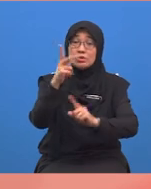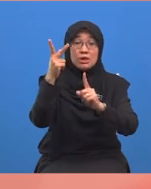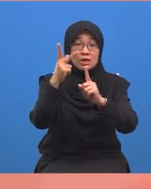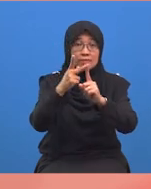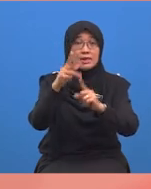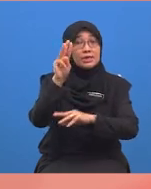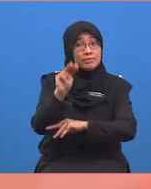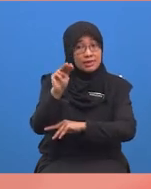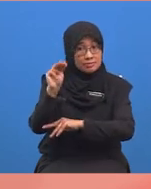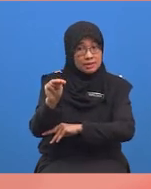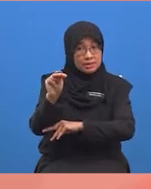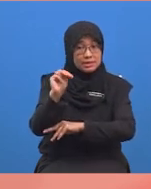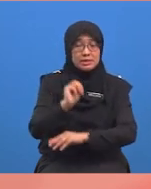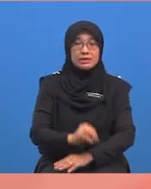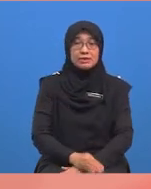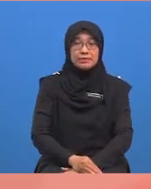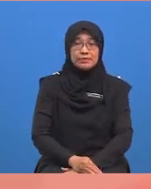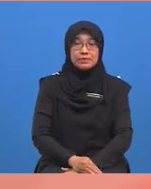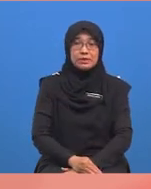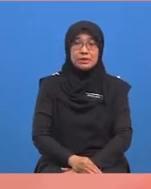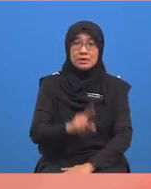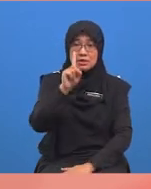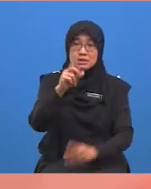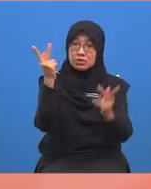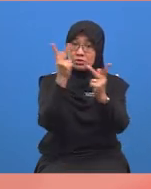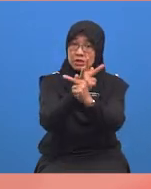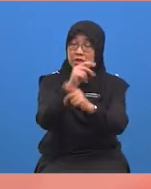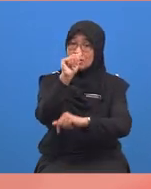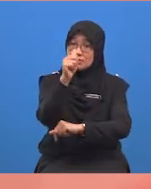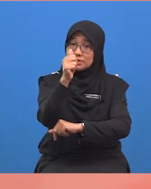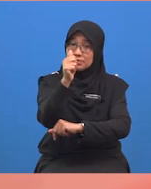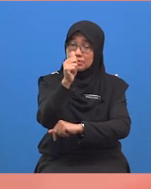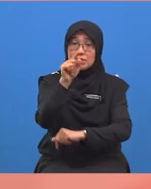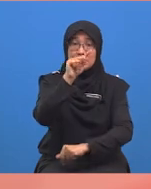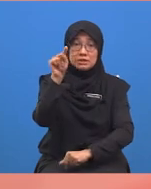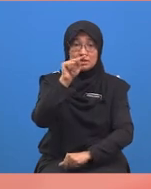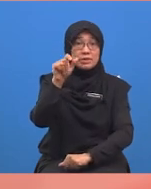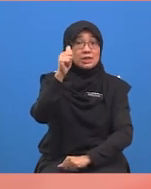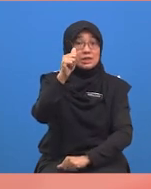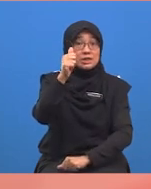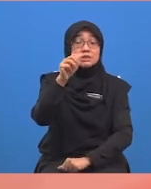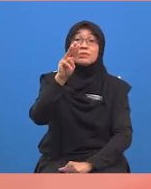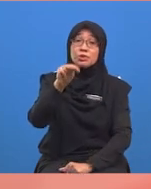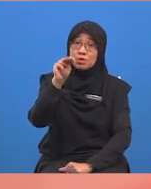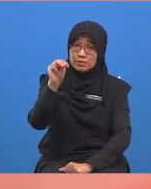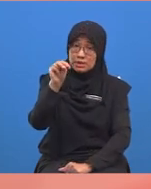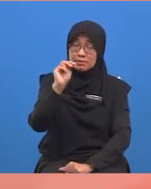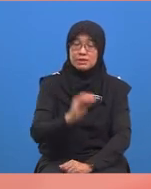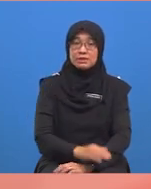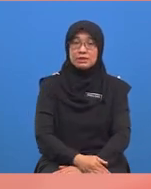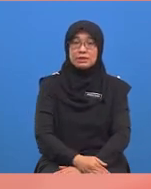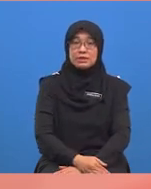sentimeter kepada milimeter iaitu satu darab sepuluh milimeter sama dengan